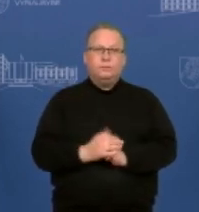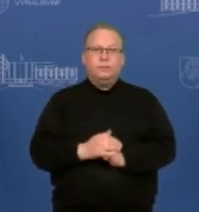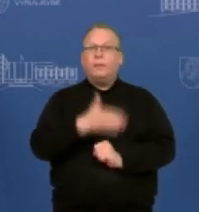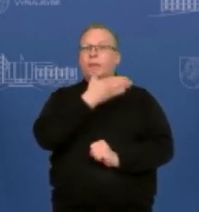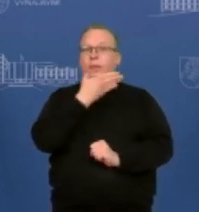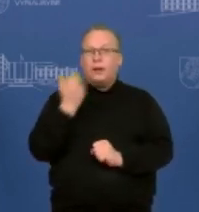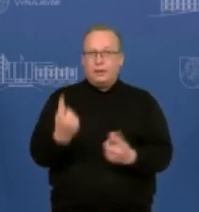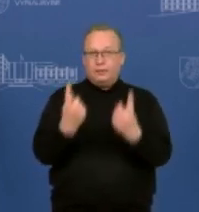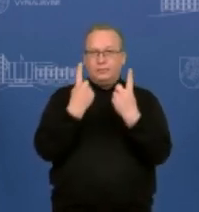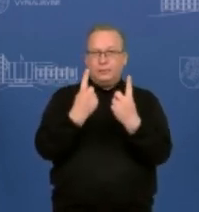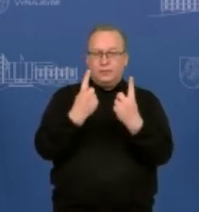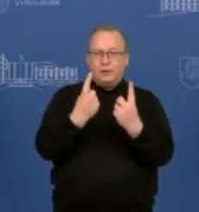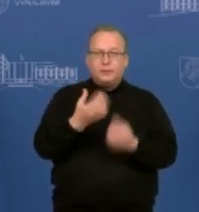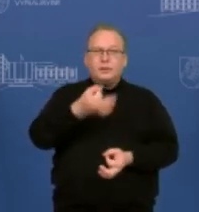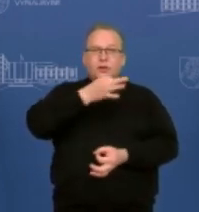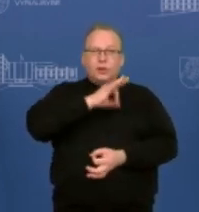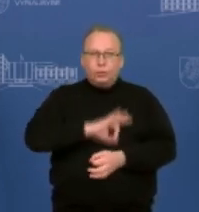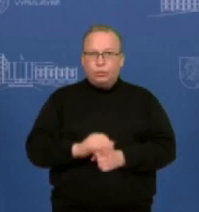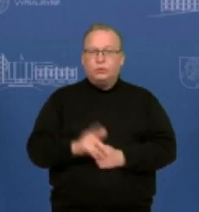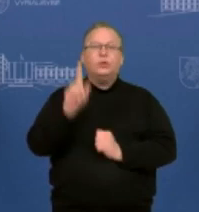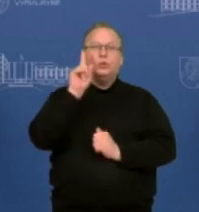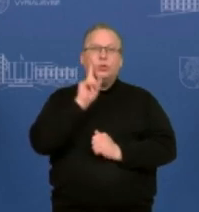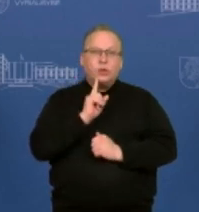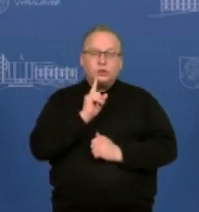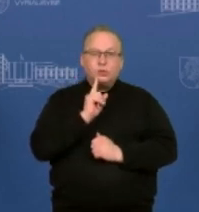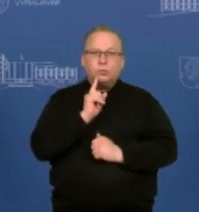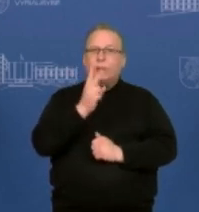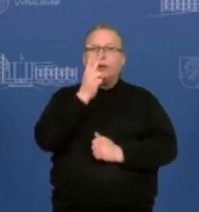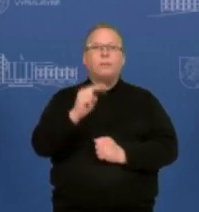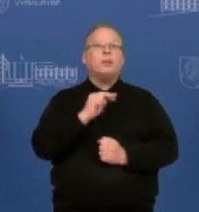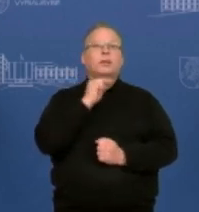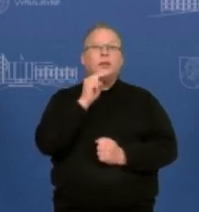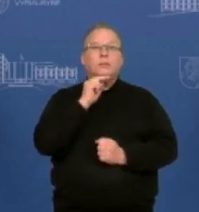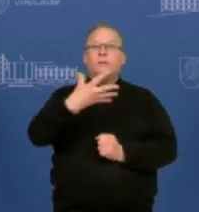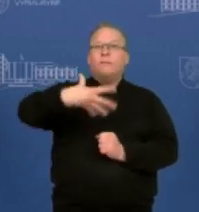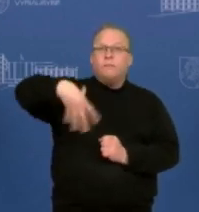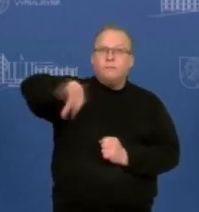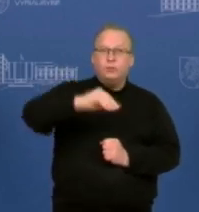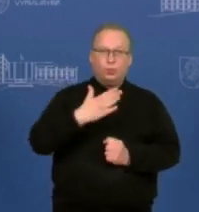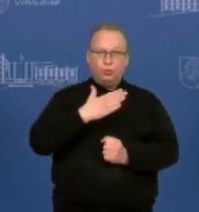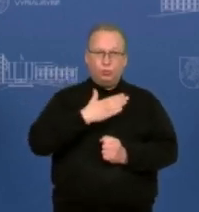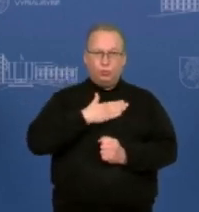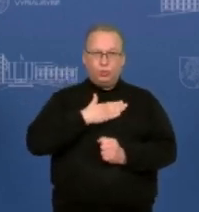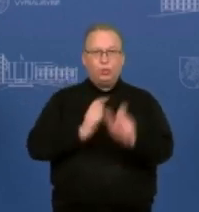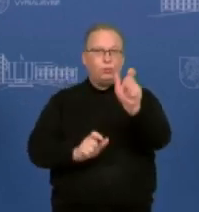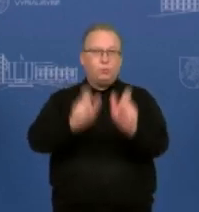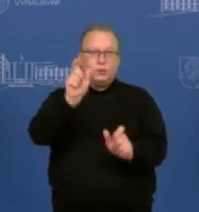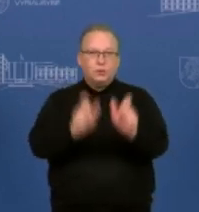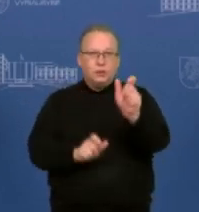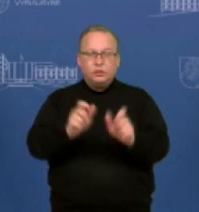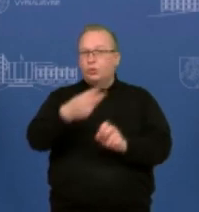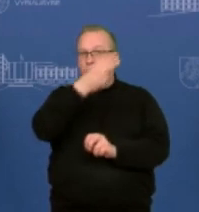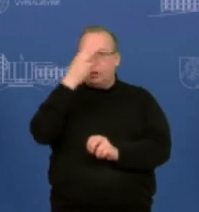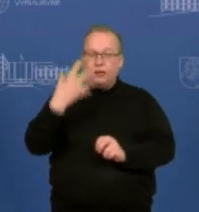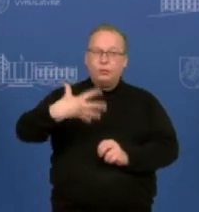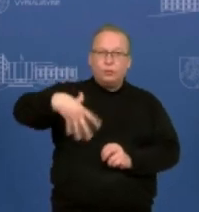nėra labai didelės vertės. Bet tiesiog norėčiau atkreipti dėmesį dar kartą visų mūsų piliečių, bendra piliečių,